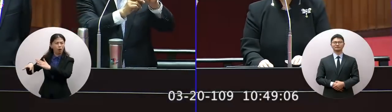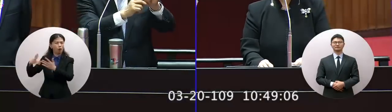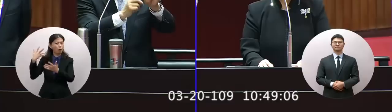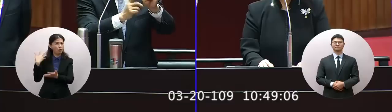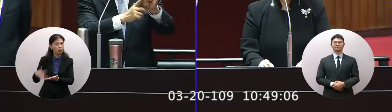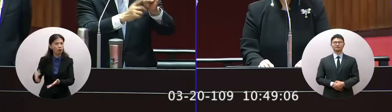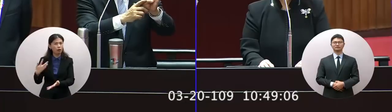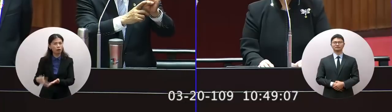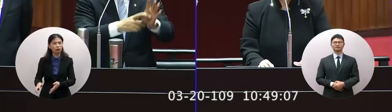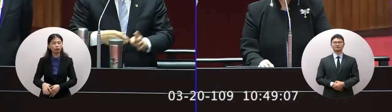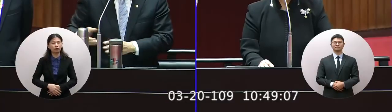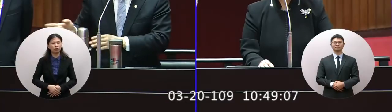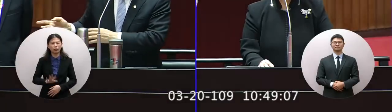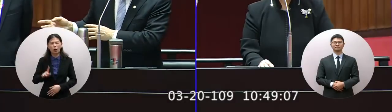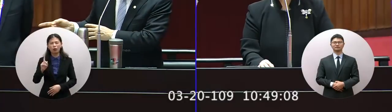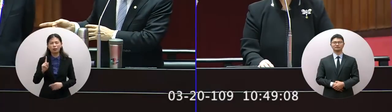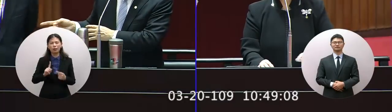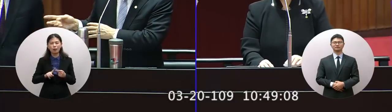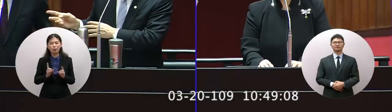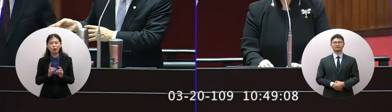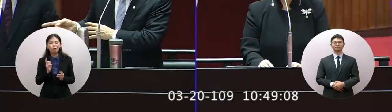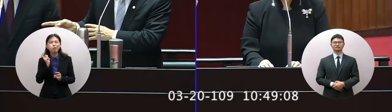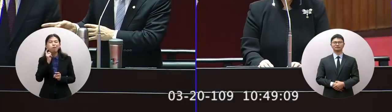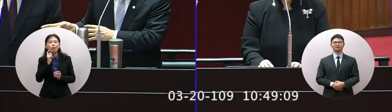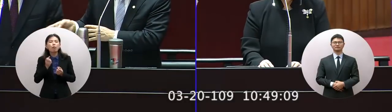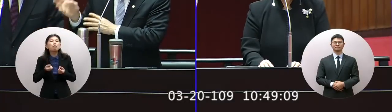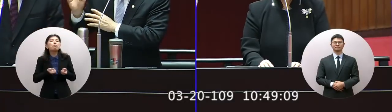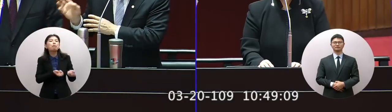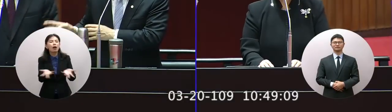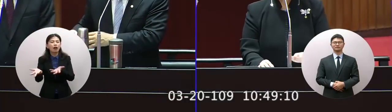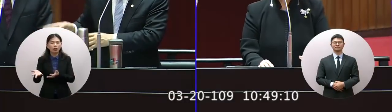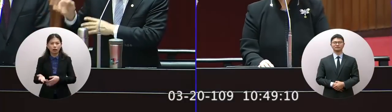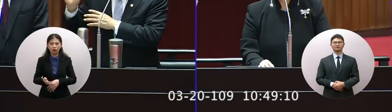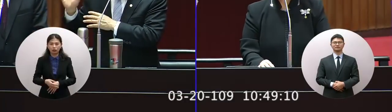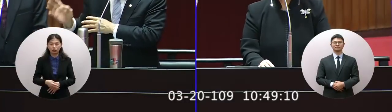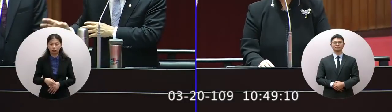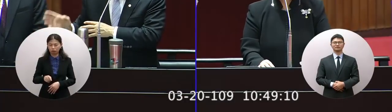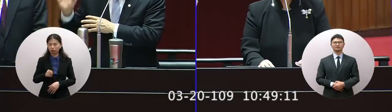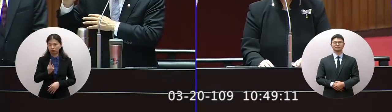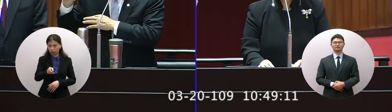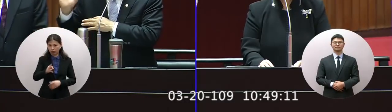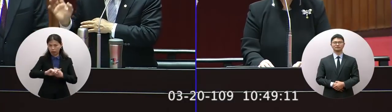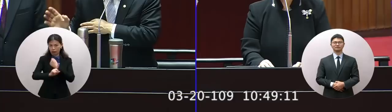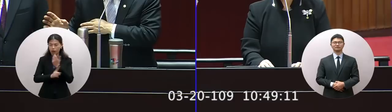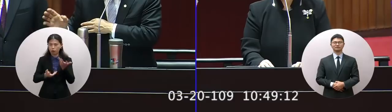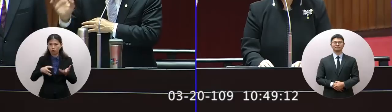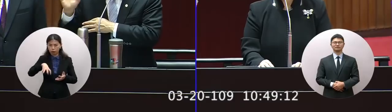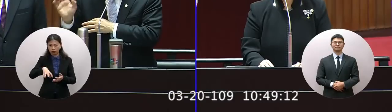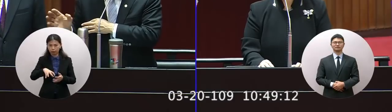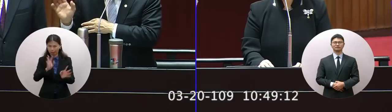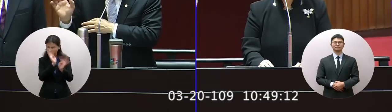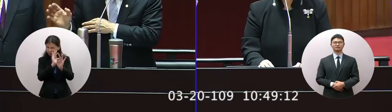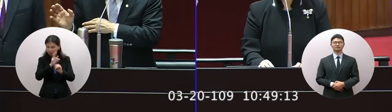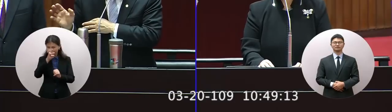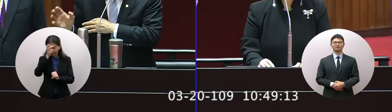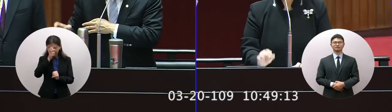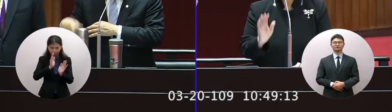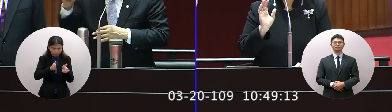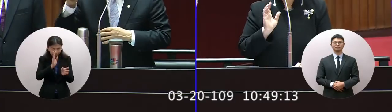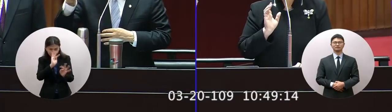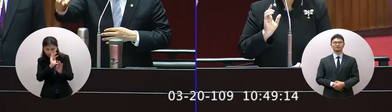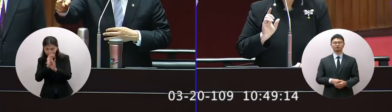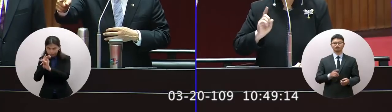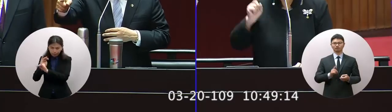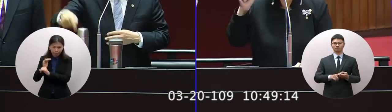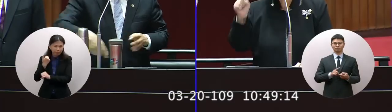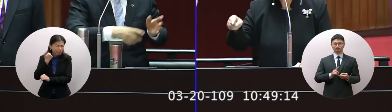有人發假消息我拜託法務部包括調查局相關警察來檢報檢証